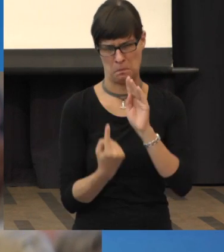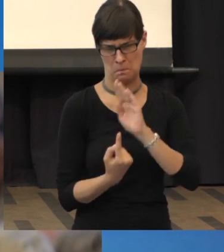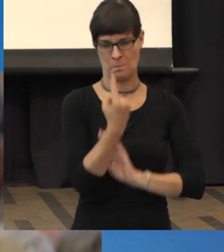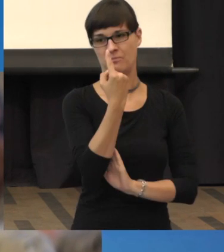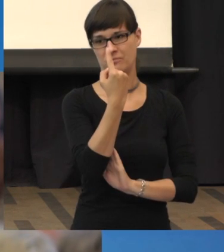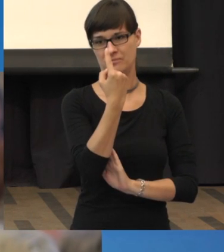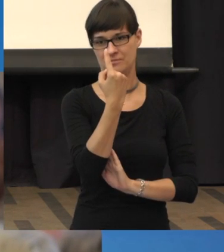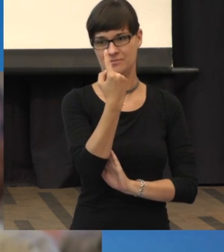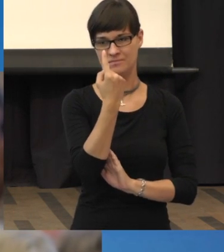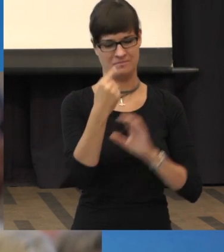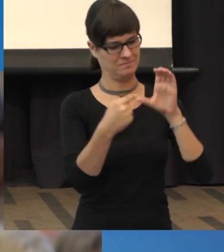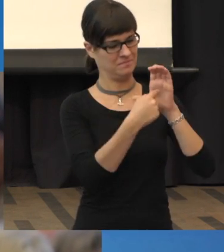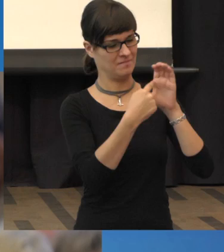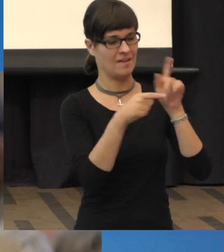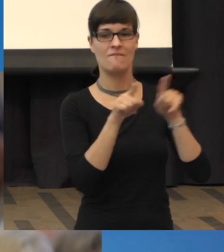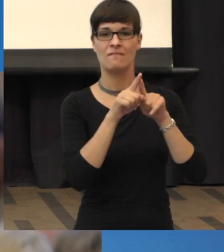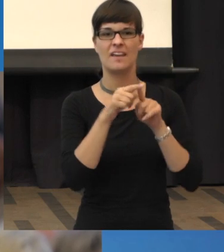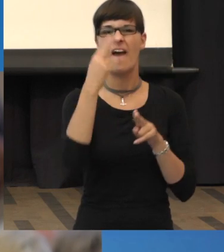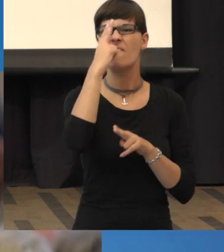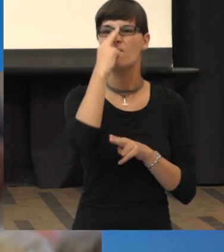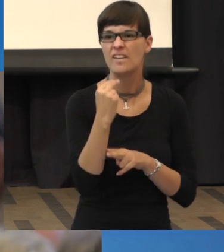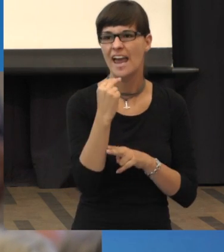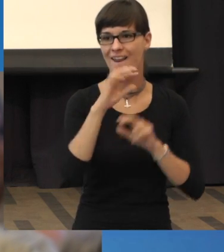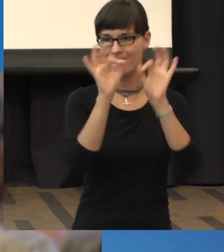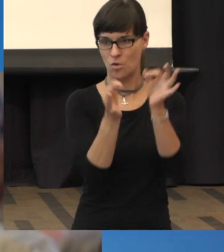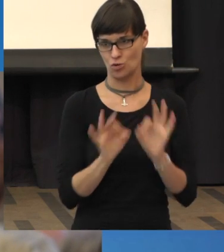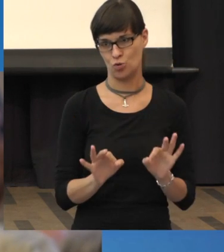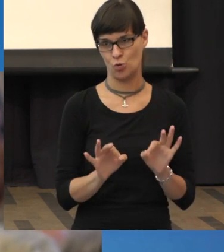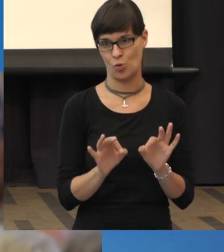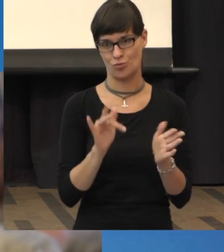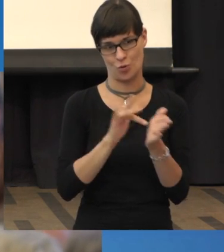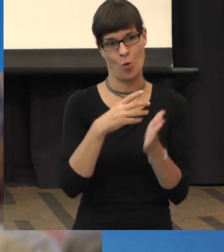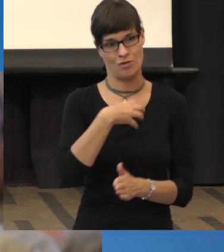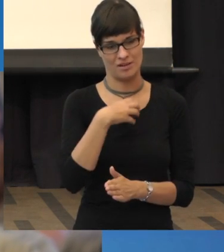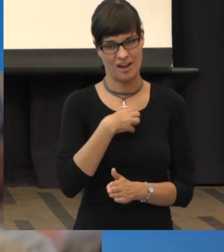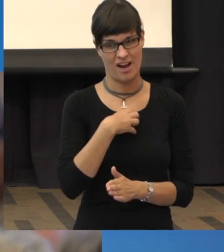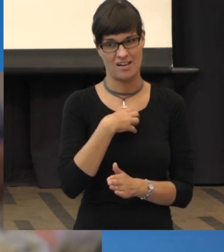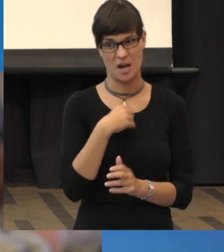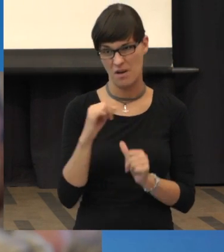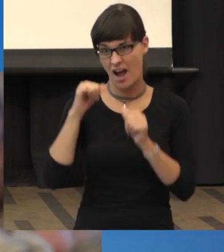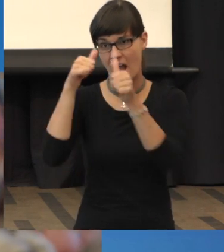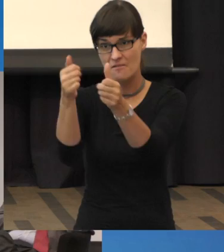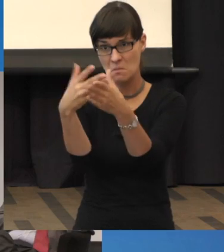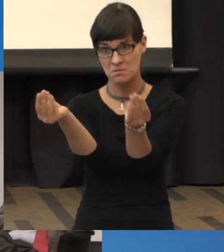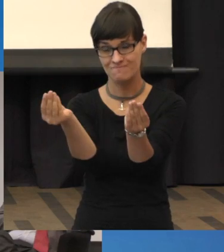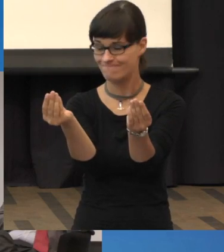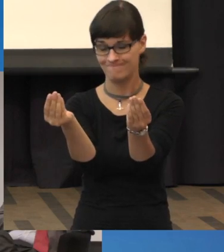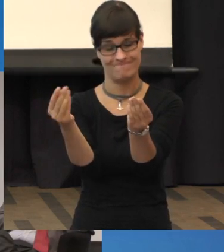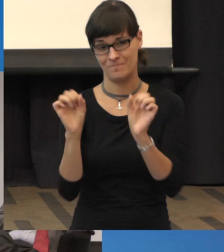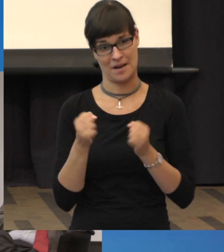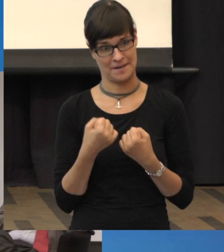Das ist einfach eine Fehlfunktion der Makula durch die Erkrankung. Kann man nix dann machen. Schade.